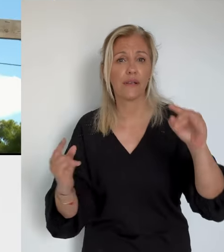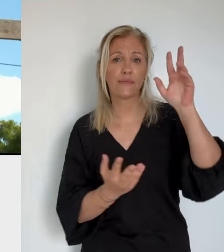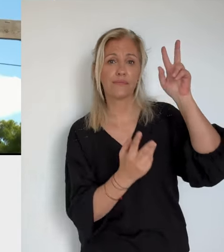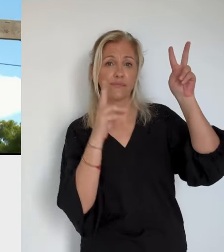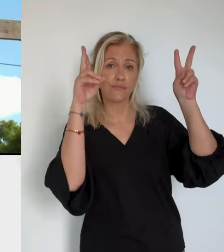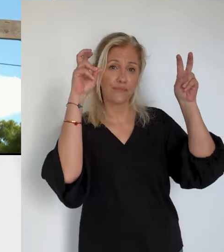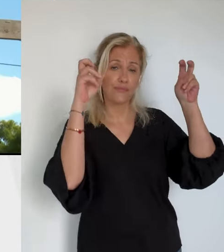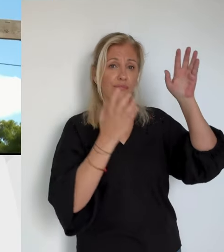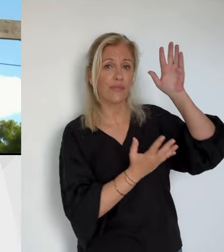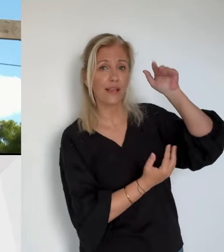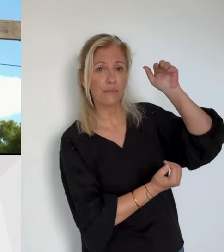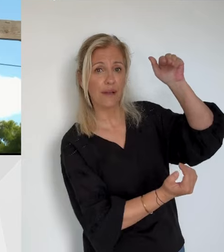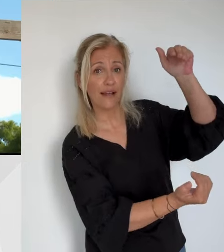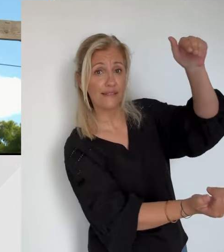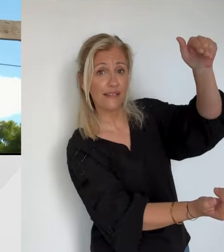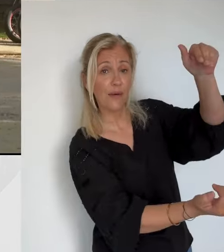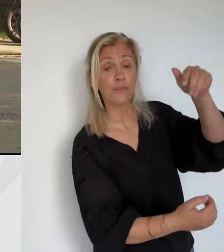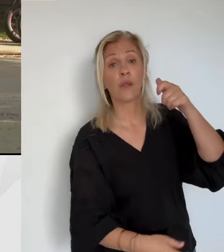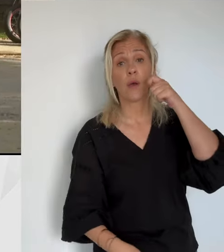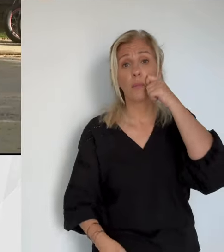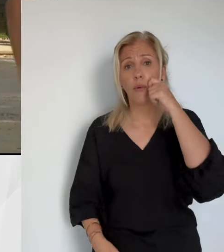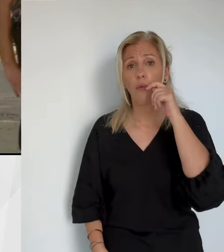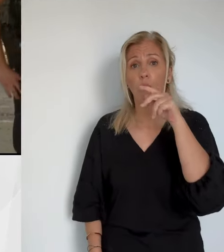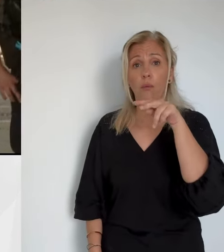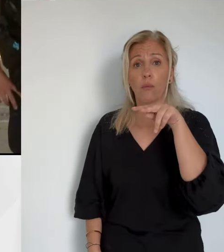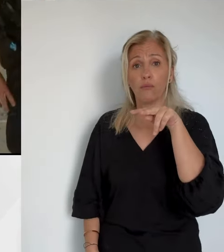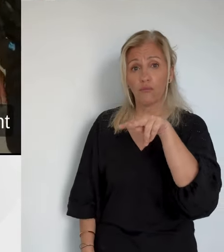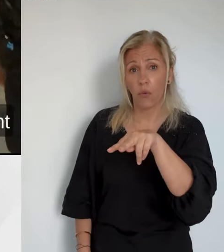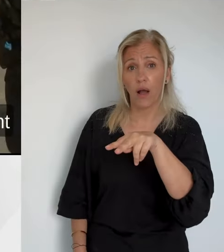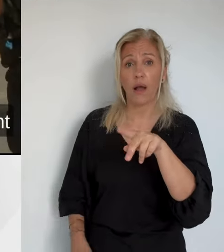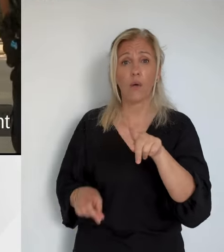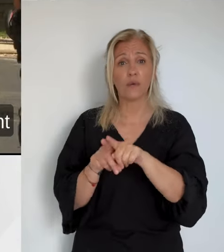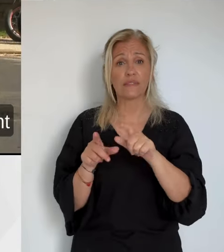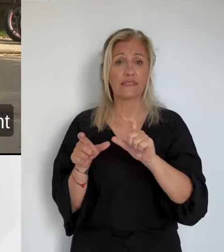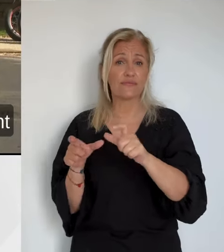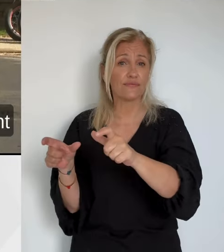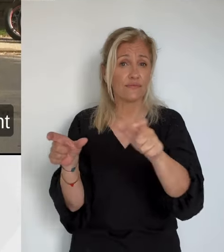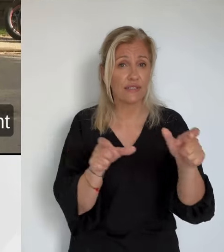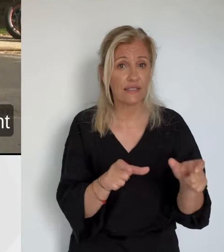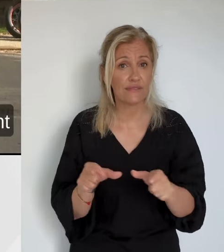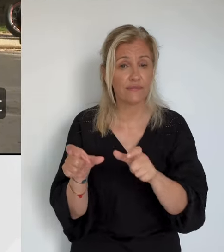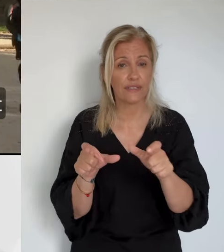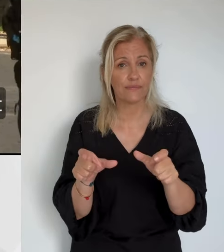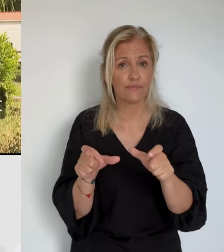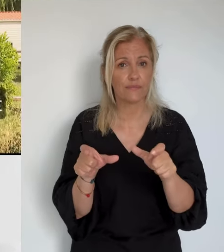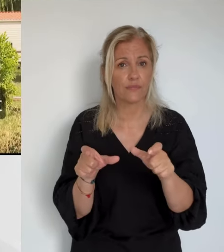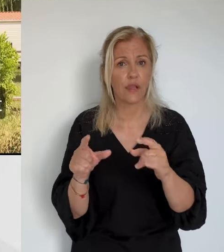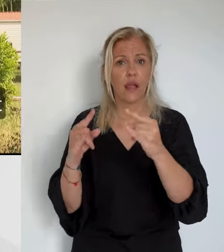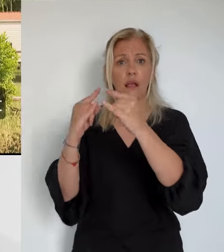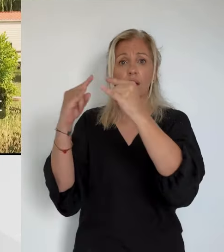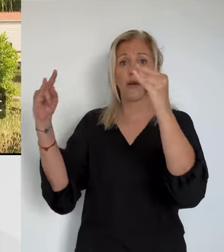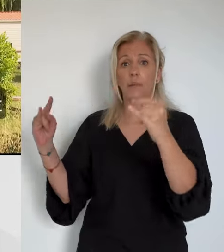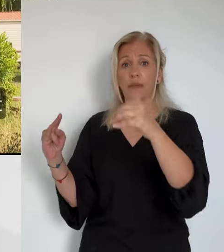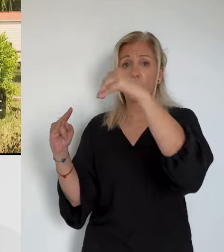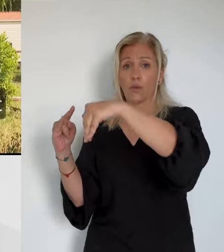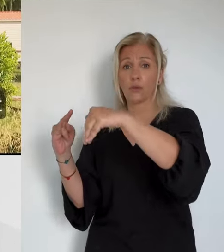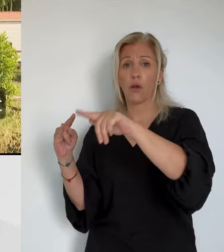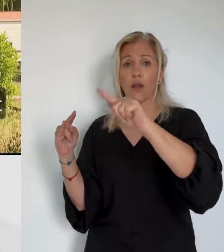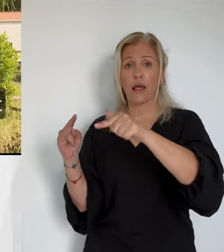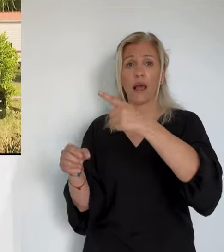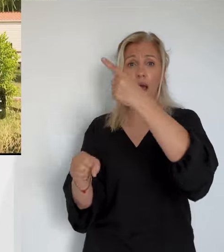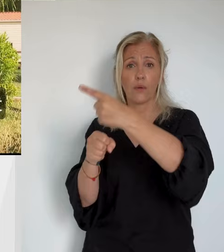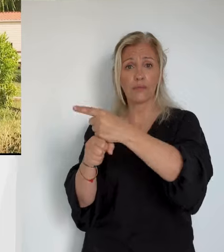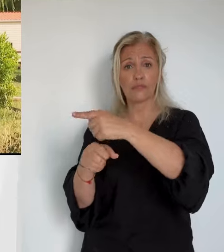S'ils viennent ici au camping L'Espérante, ça c'est pour voir de leurs yeux la scène du crime qu'ils jugent en ce moment à défaut de reconstitution pendant l